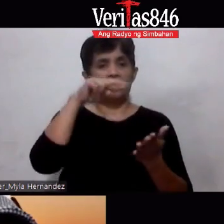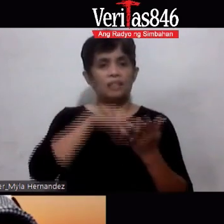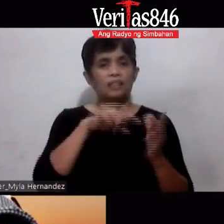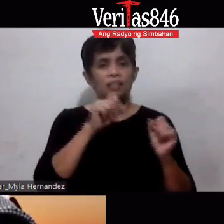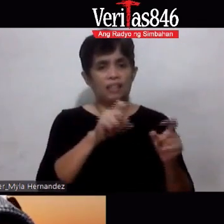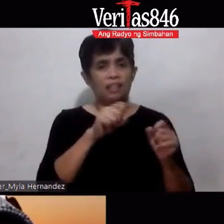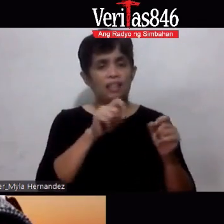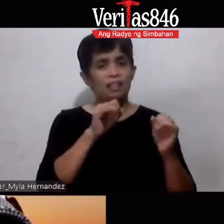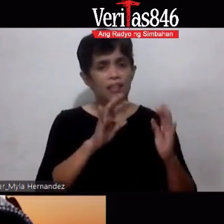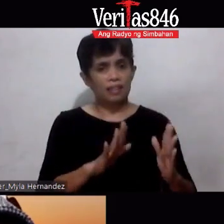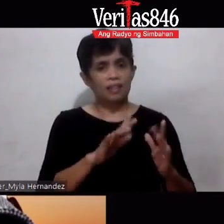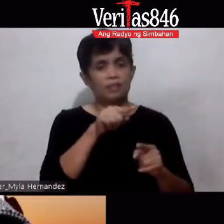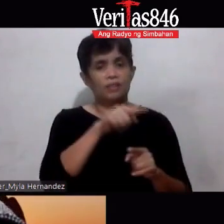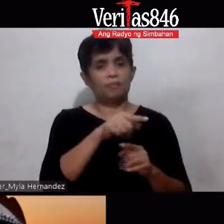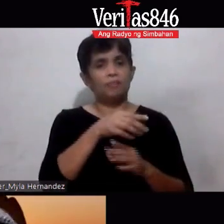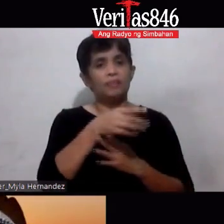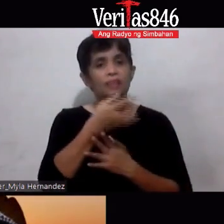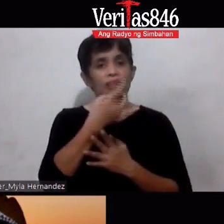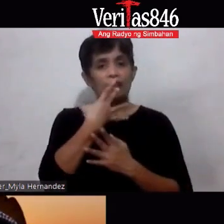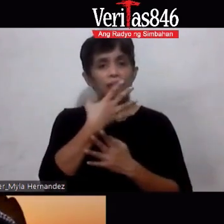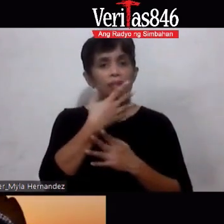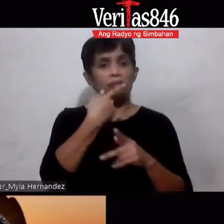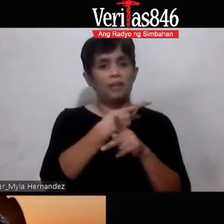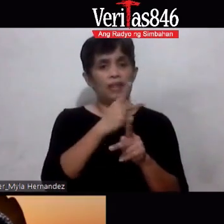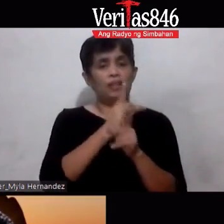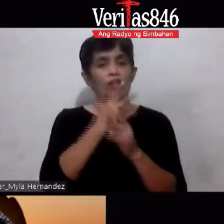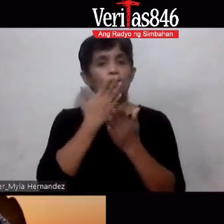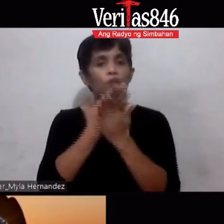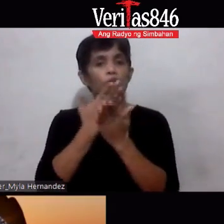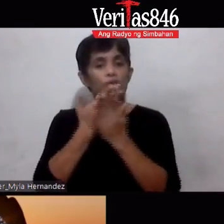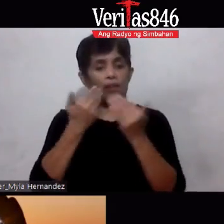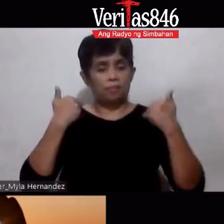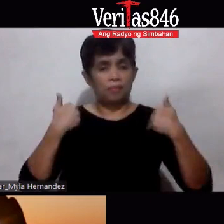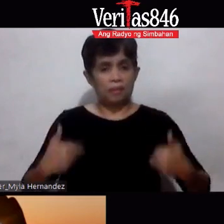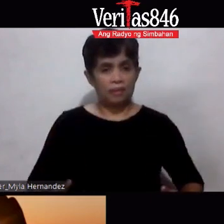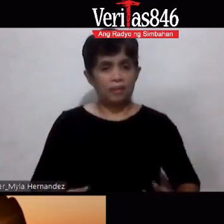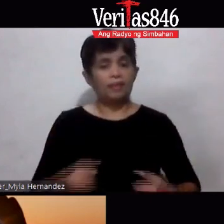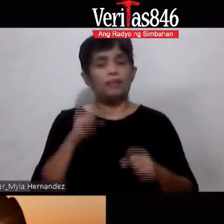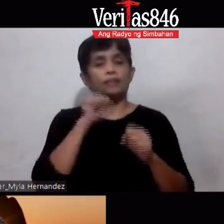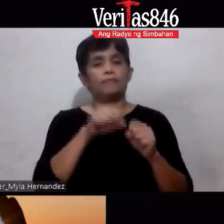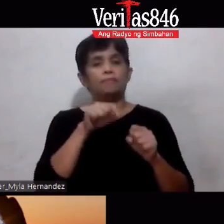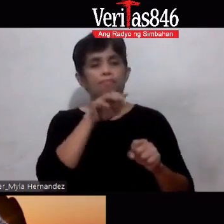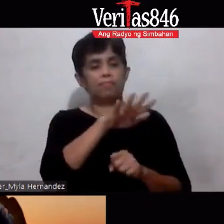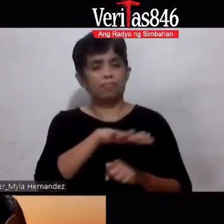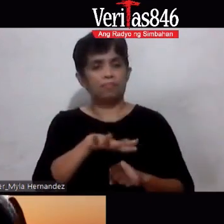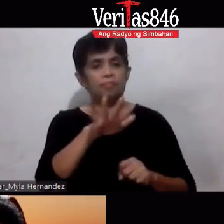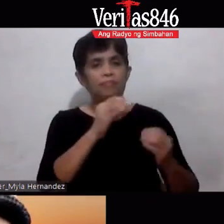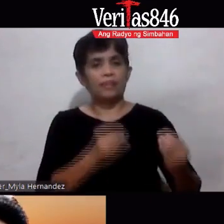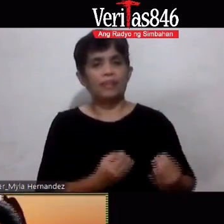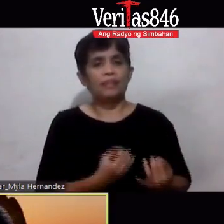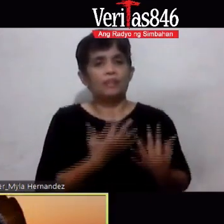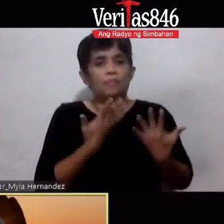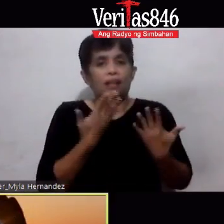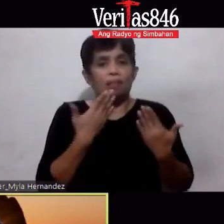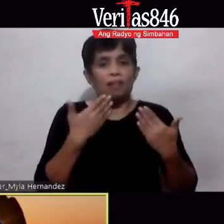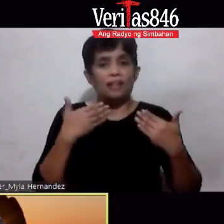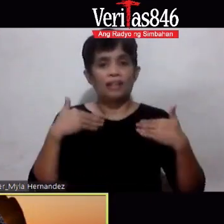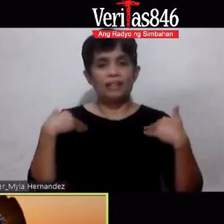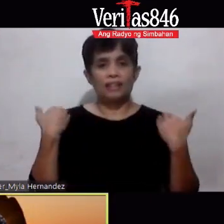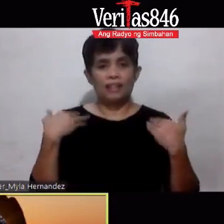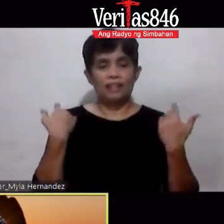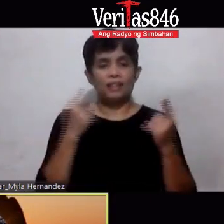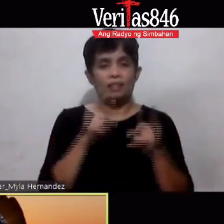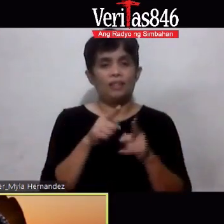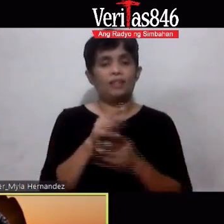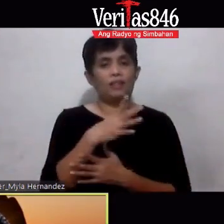yung iniinom niyang product nakakabuti sa katawan niya so nai-inspire nai-inspire yung kabataan at gusto ko